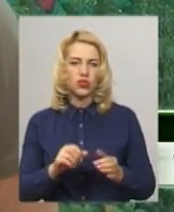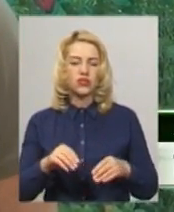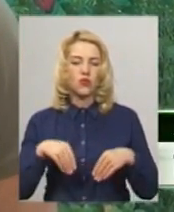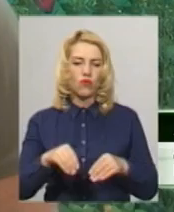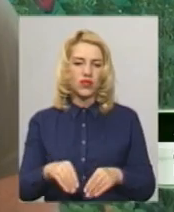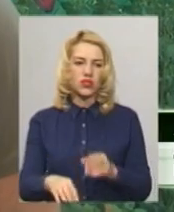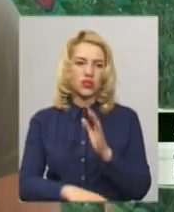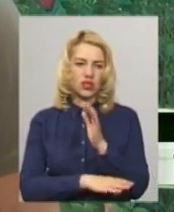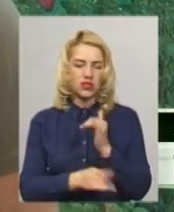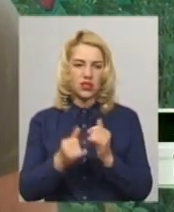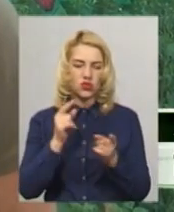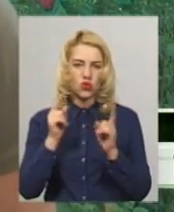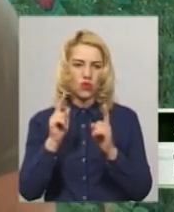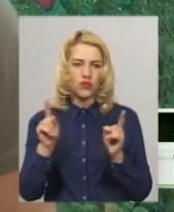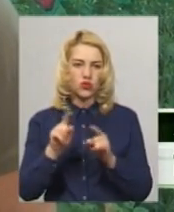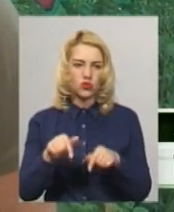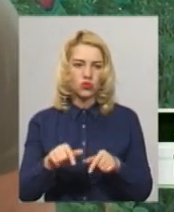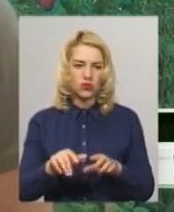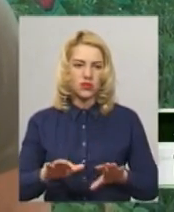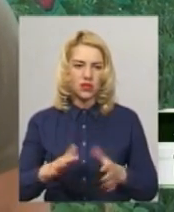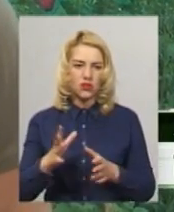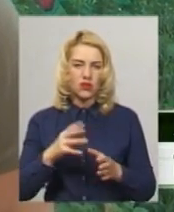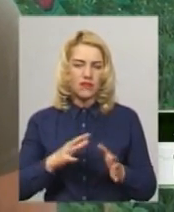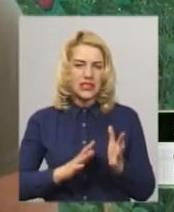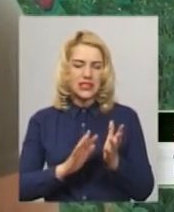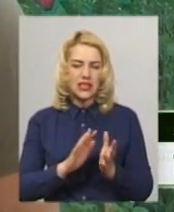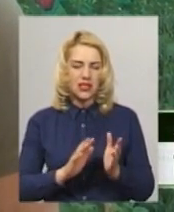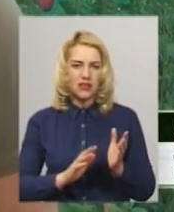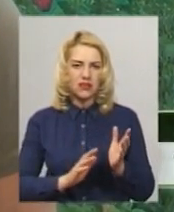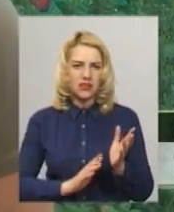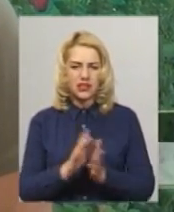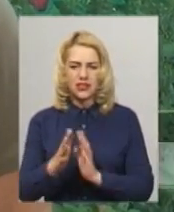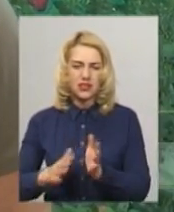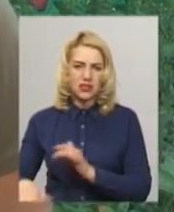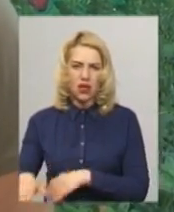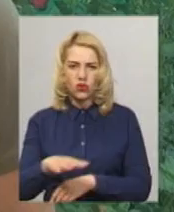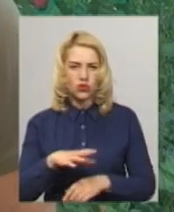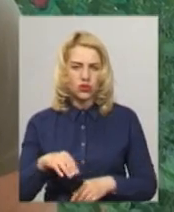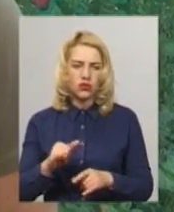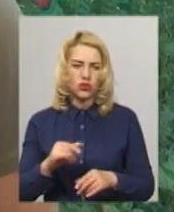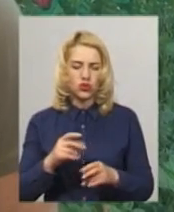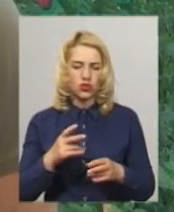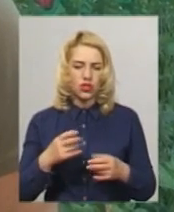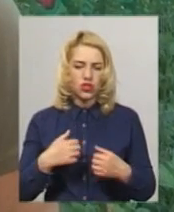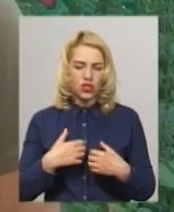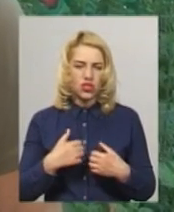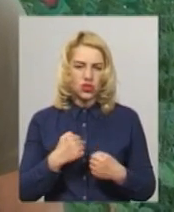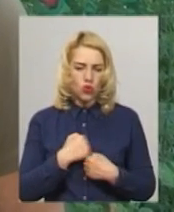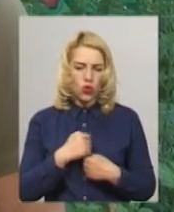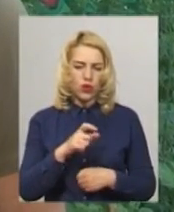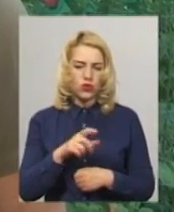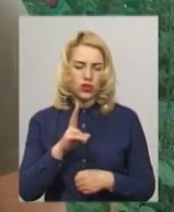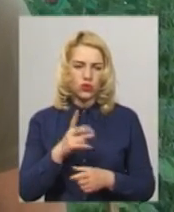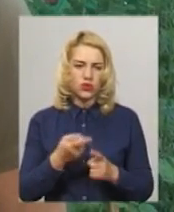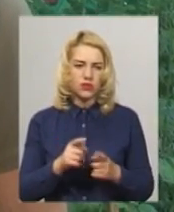зараз шокований, що тут сталося, все заросло, шкода людей, яким ці всі займалися,